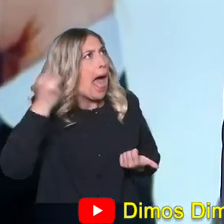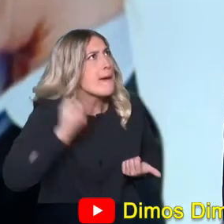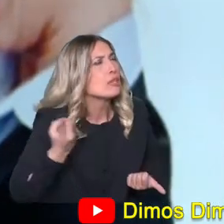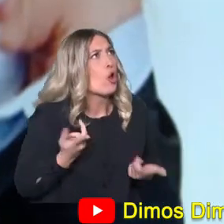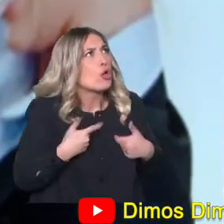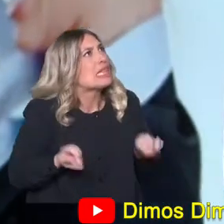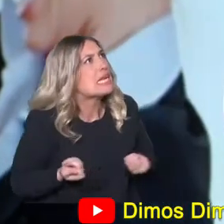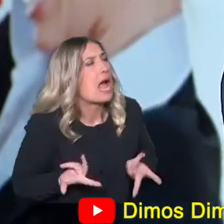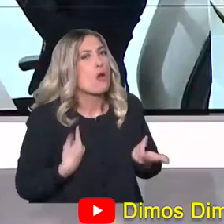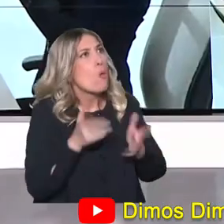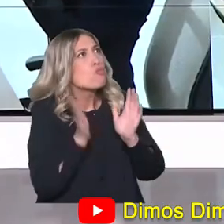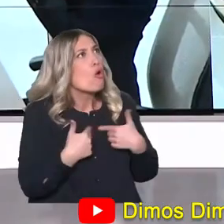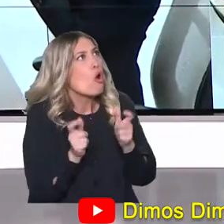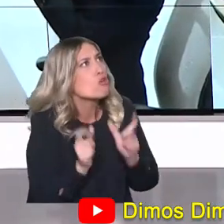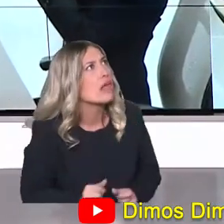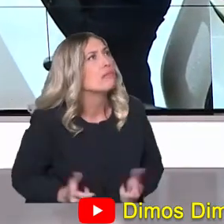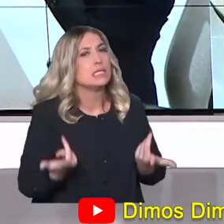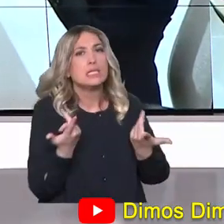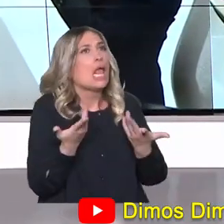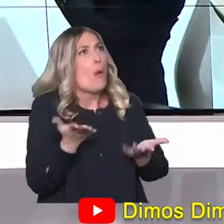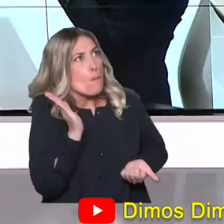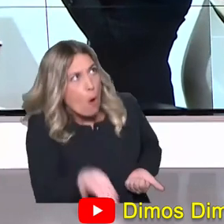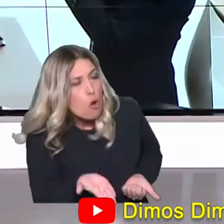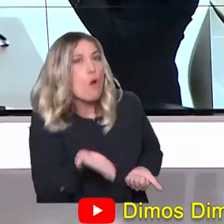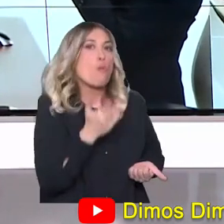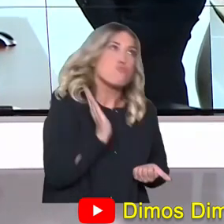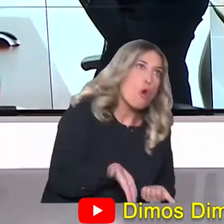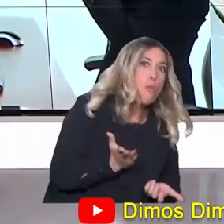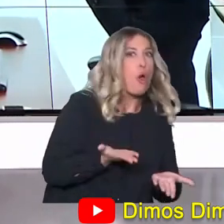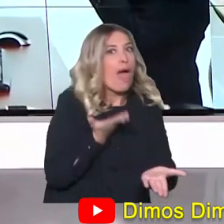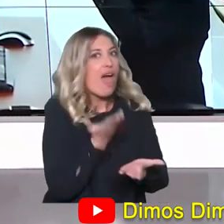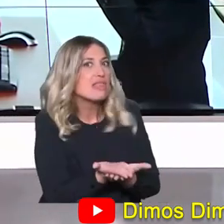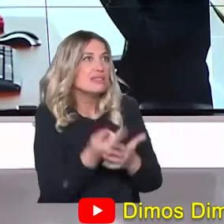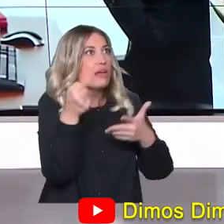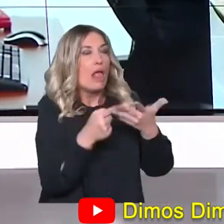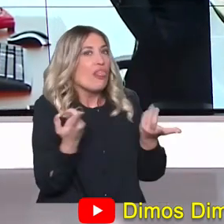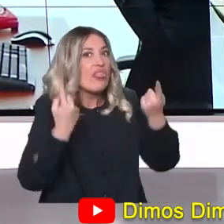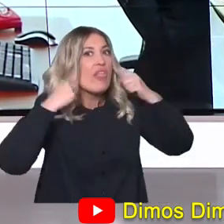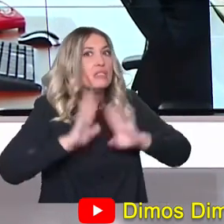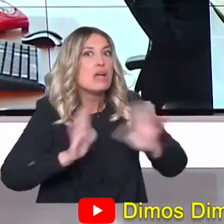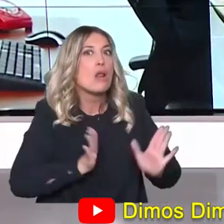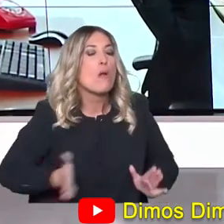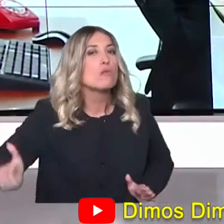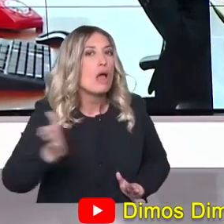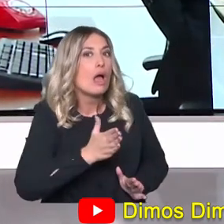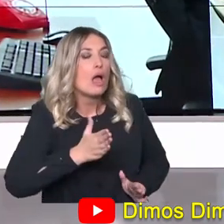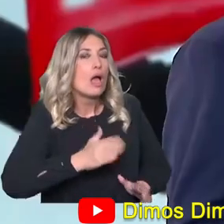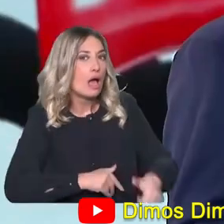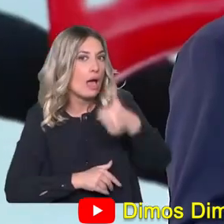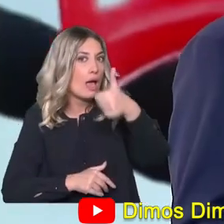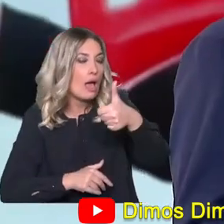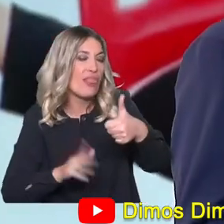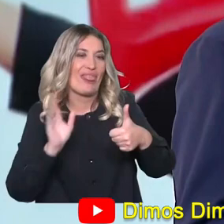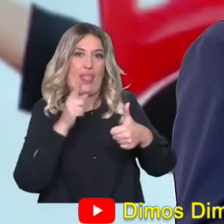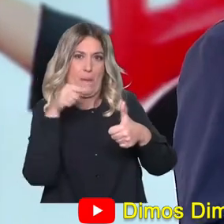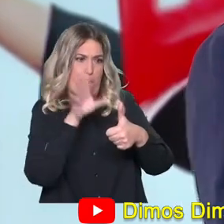που βρίσκεται, τι είδους ρύθμιση μπορώ να πάρω κάποια ρύθμιση, δεν μπορώ να πάρω κάποια ρύθμιση. Επαναλαμβάνω, μέσα σε αυτήν την κατηγορία δεν είναι μόνο οι άνθρωποι